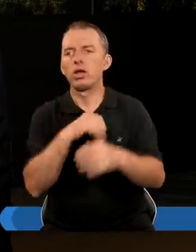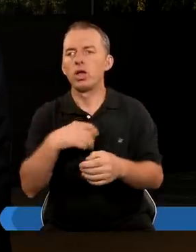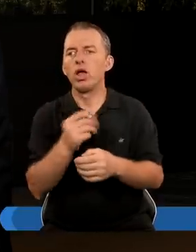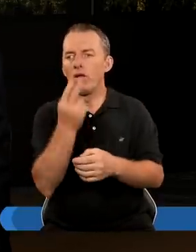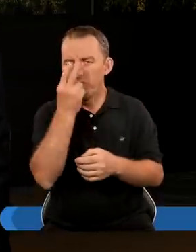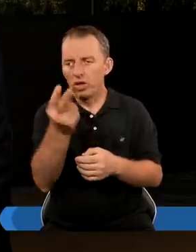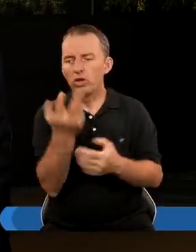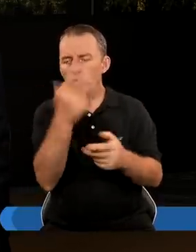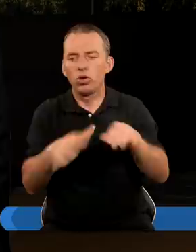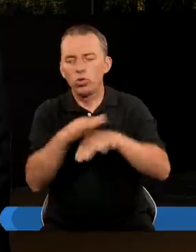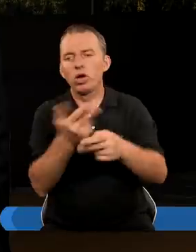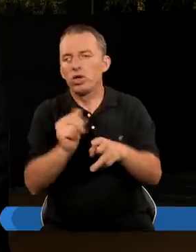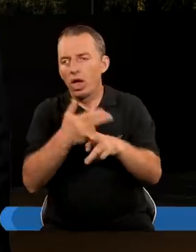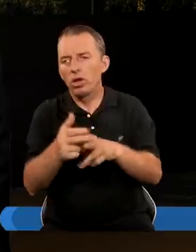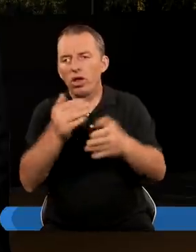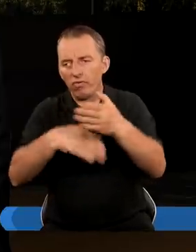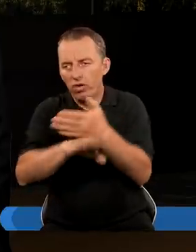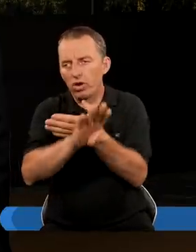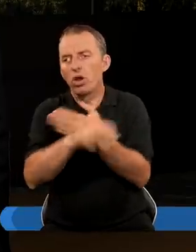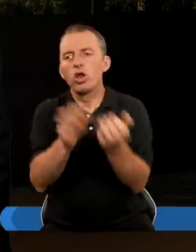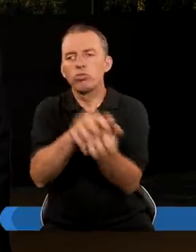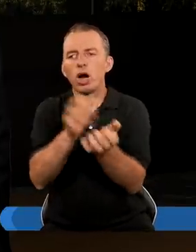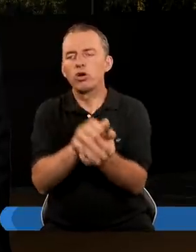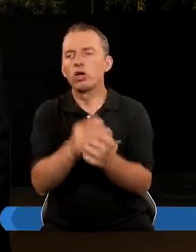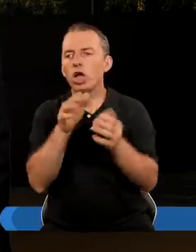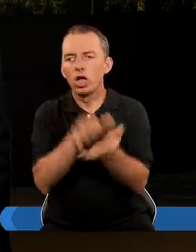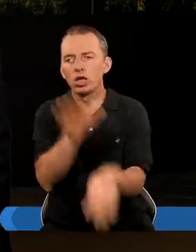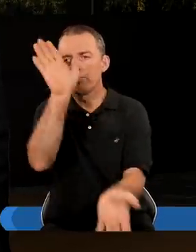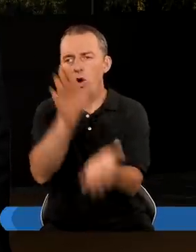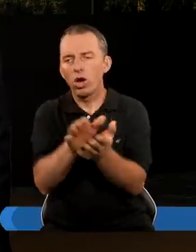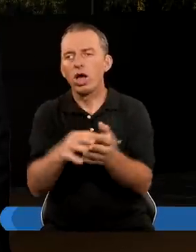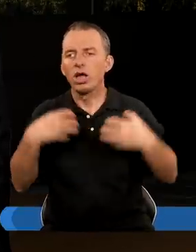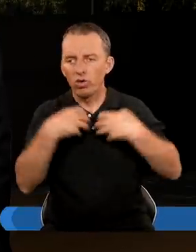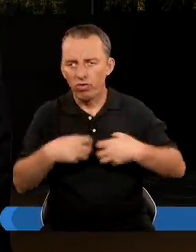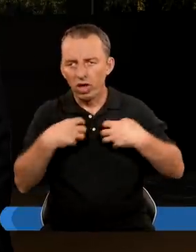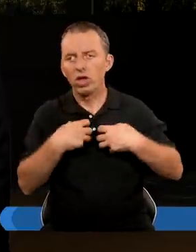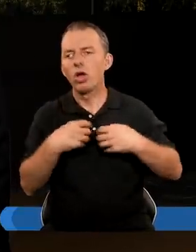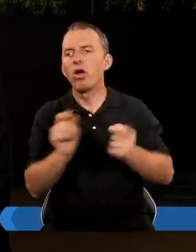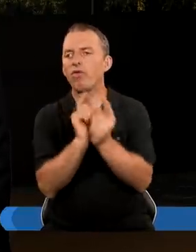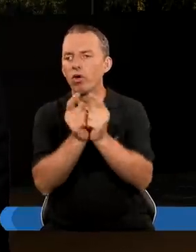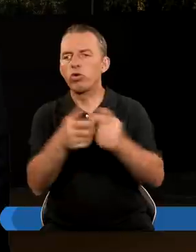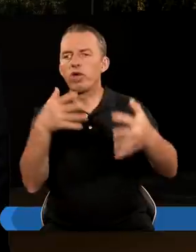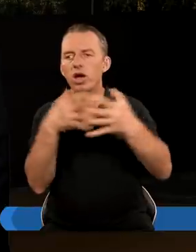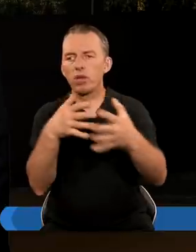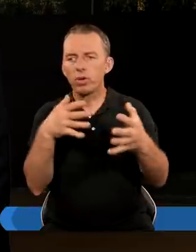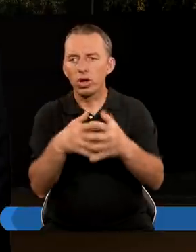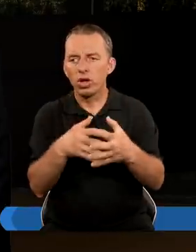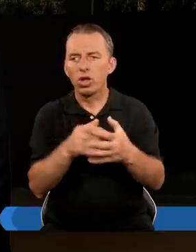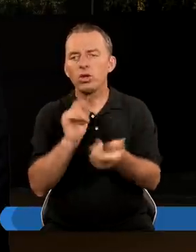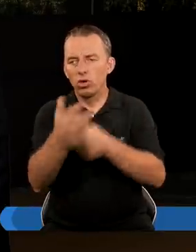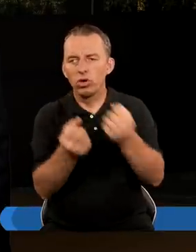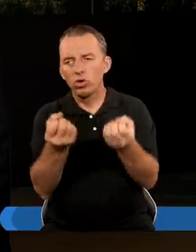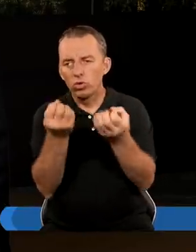zgromadzają I widziałem trzy duchy nieczyste Jakby żaby wychodzące Z paszczy smoka I z paszczy zwierzęcia I z ust fałszywego proroka